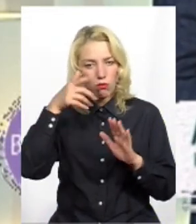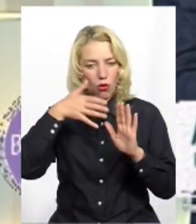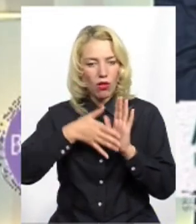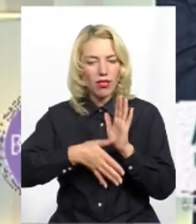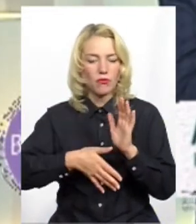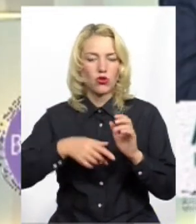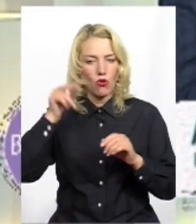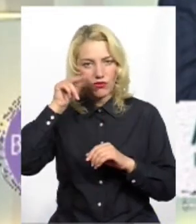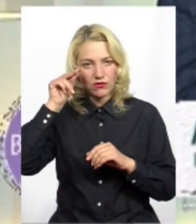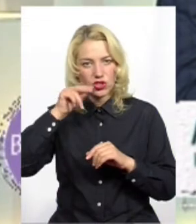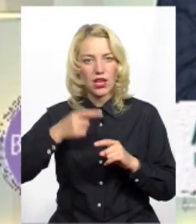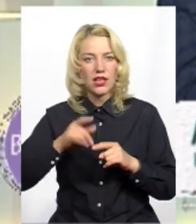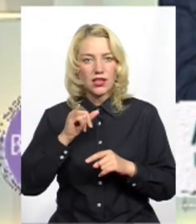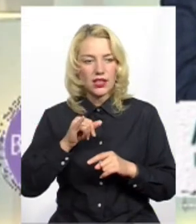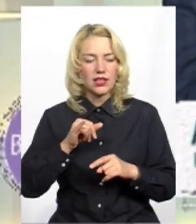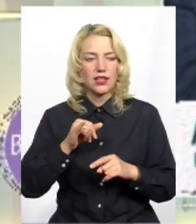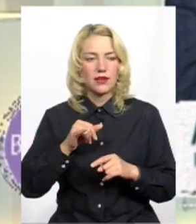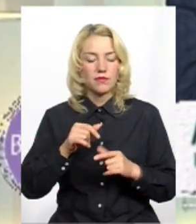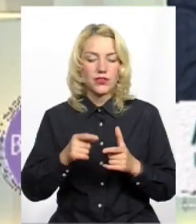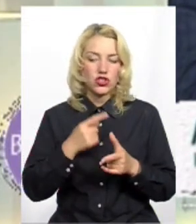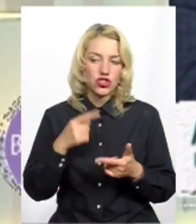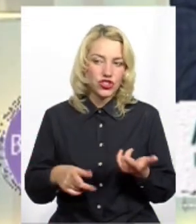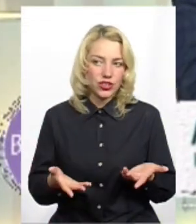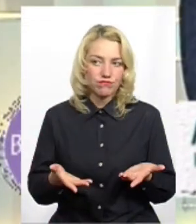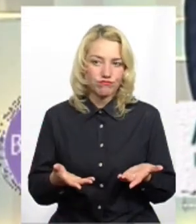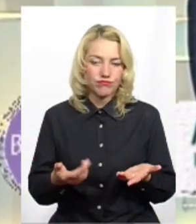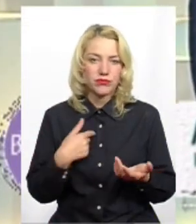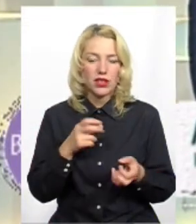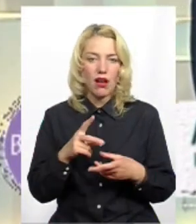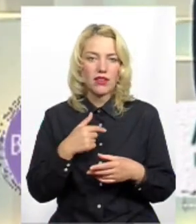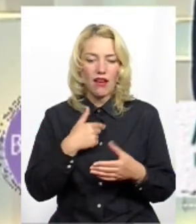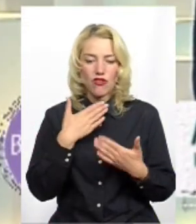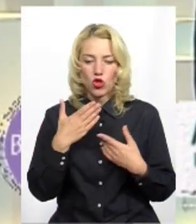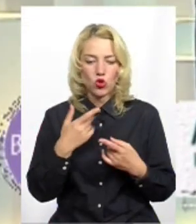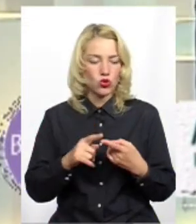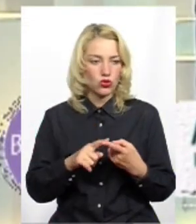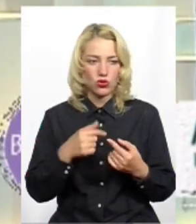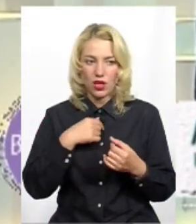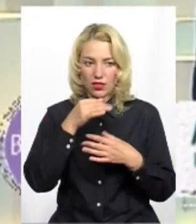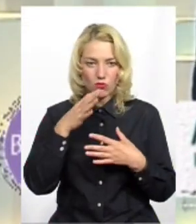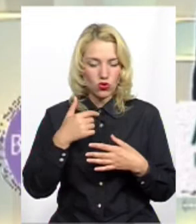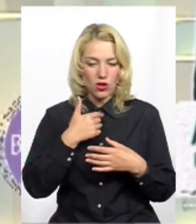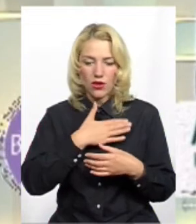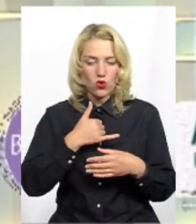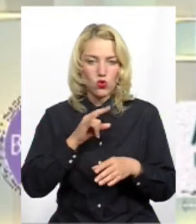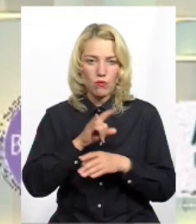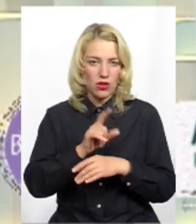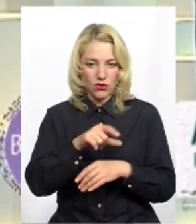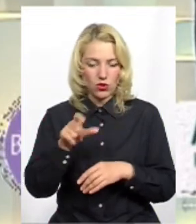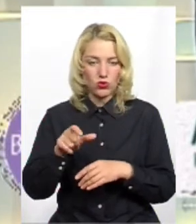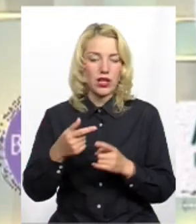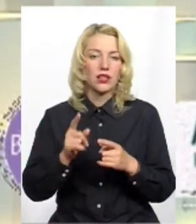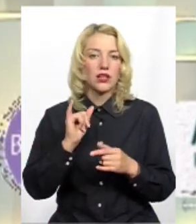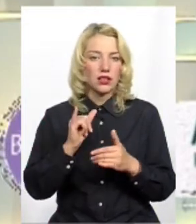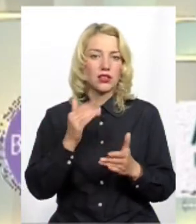вивчення. З ходу сказати, як я відношусь до цього, я не можу, я не хочу обманювати свого виборця. Тому, якщо